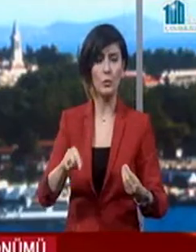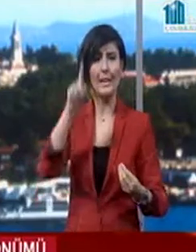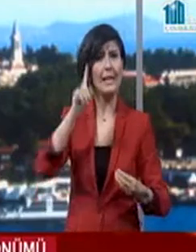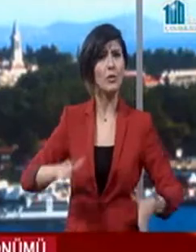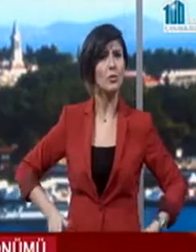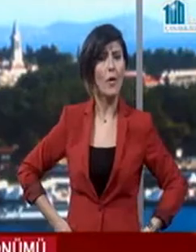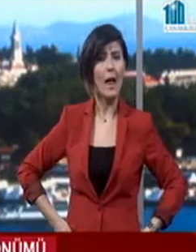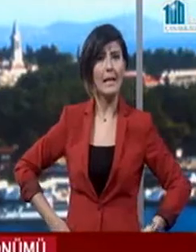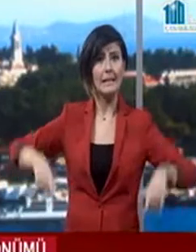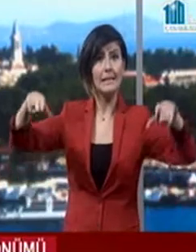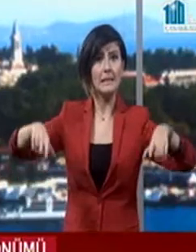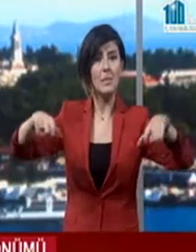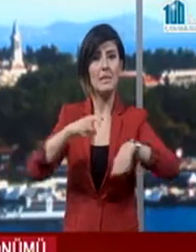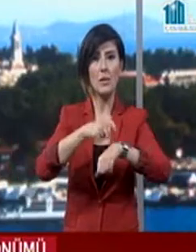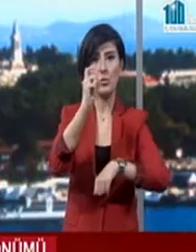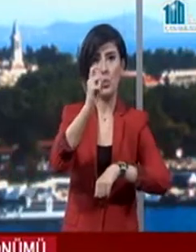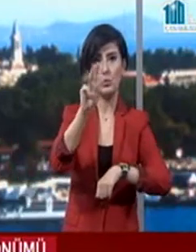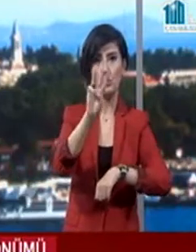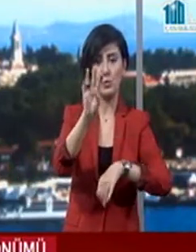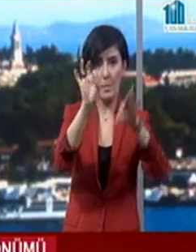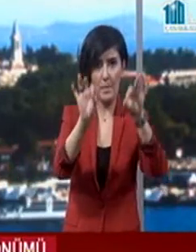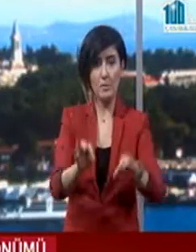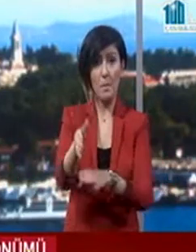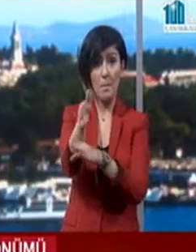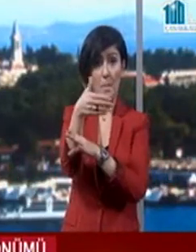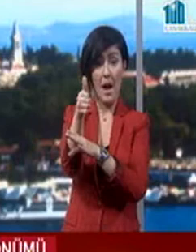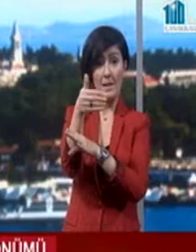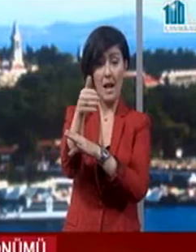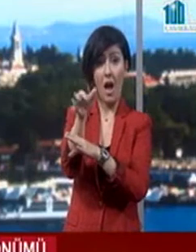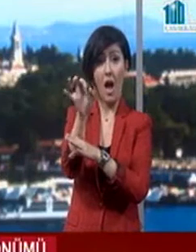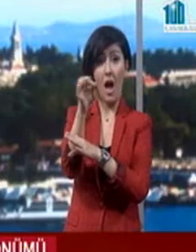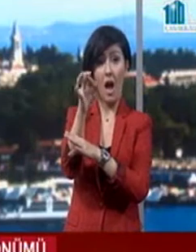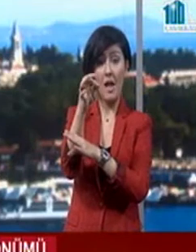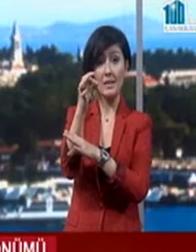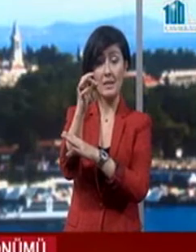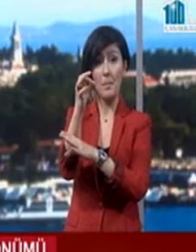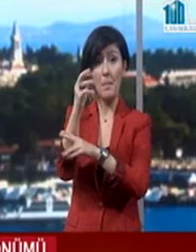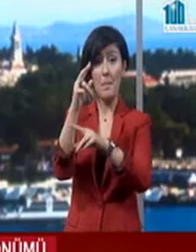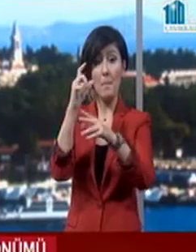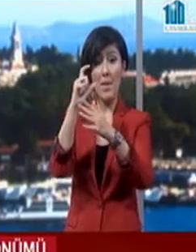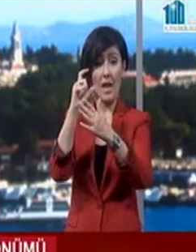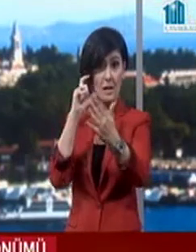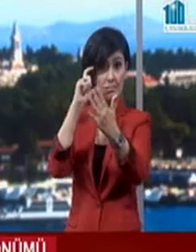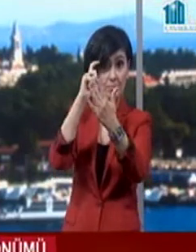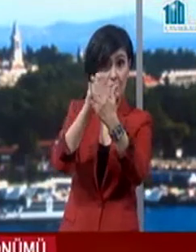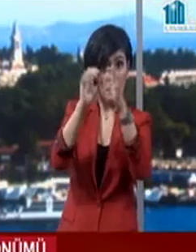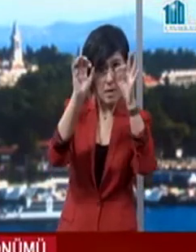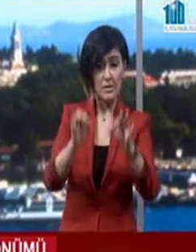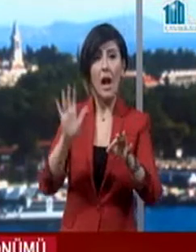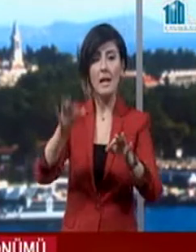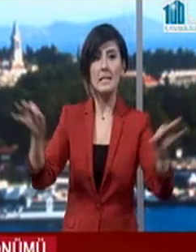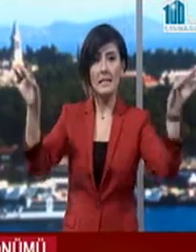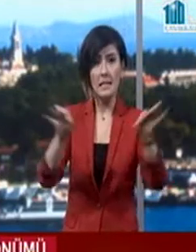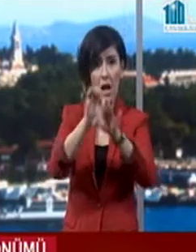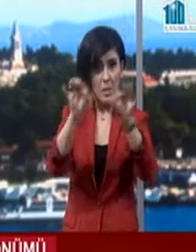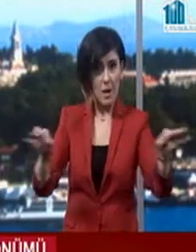başladı. Saat 9.30'da başladı bu tören. bayrağı altın madalyanın takılmasıyla başladı. Ardından saygı duruşu, istiklal marşı